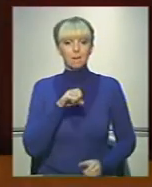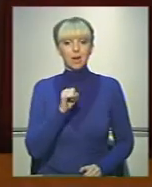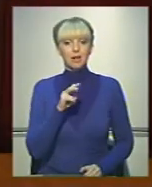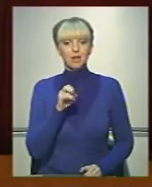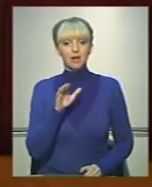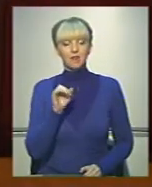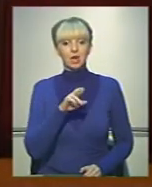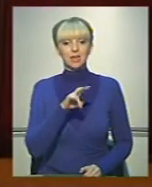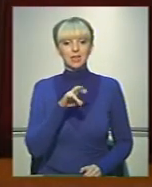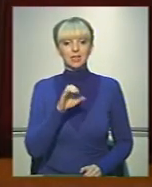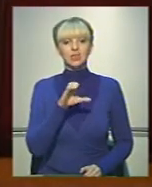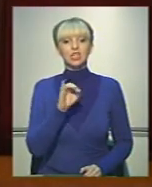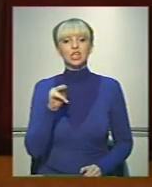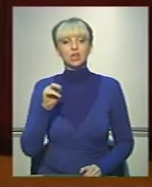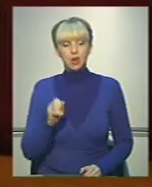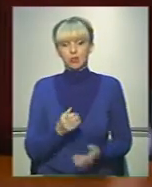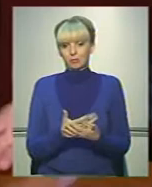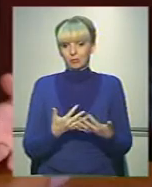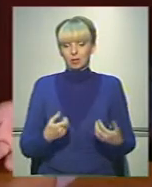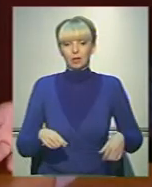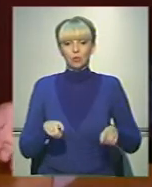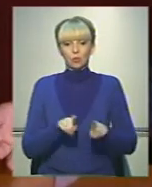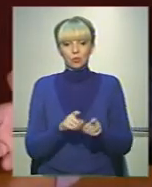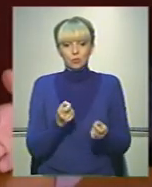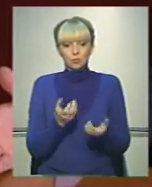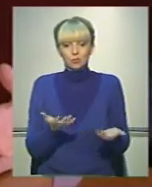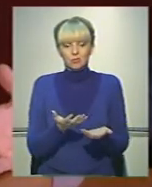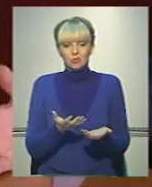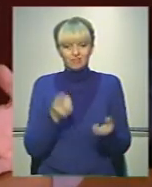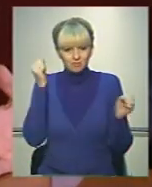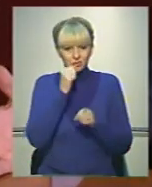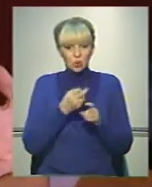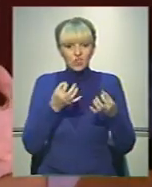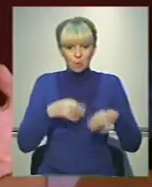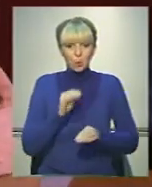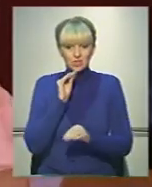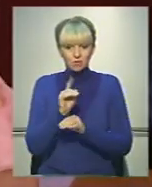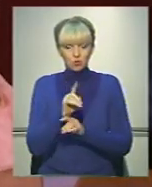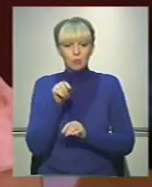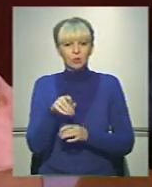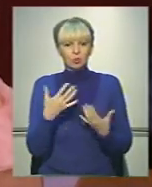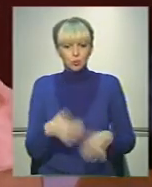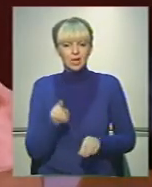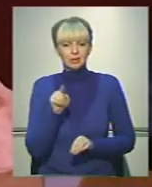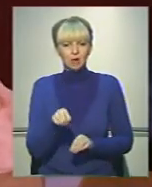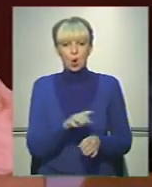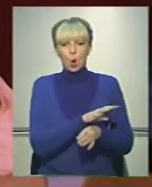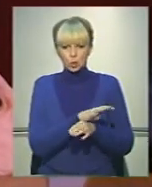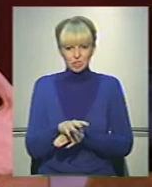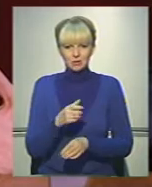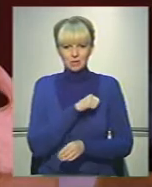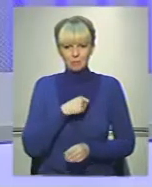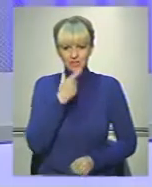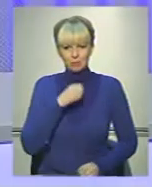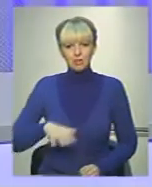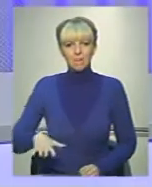Панькевича, Янківа, Сича і так далі. І вже тут вони доходять до маразму, «Свободу» звинувачують, що ми вже там розстрілювали самі